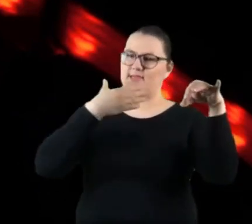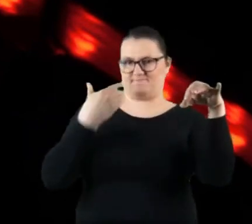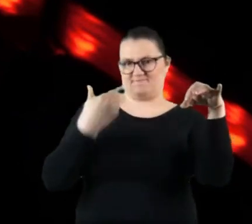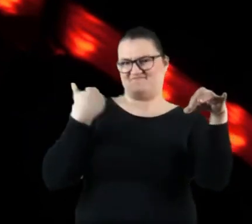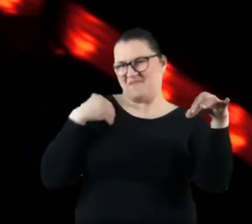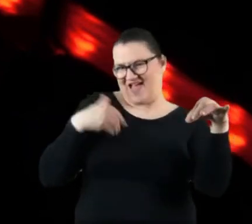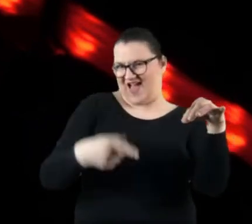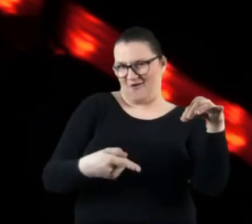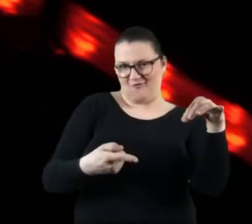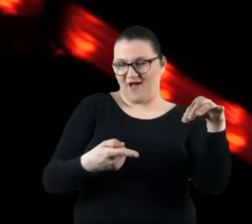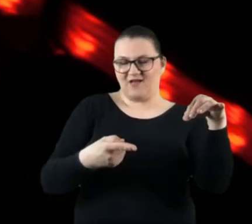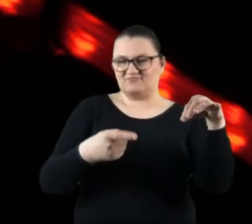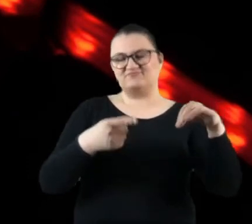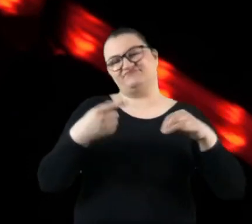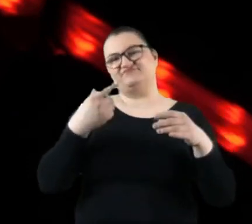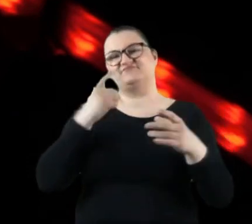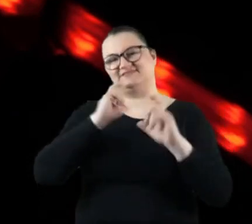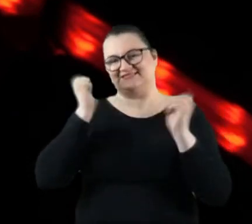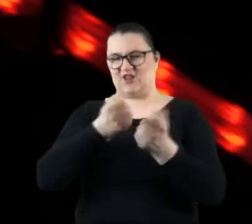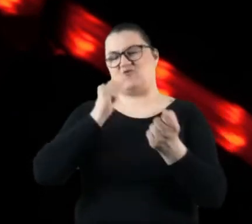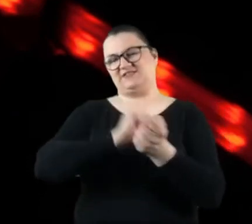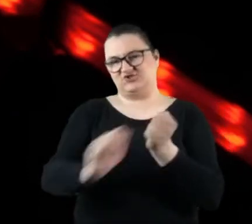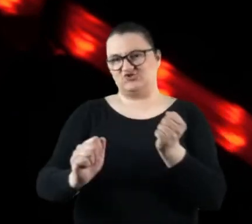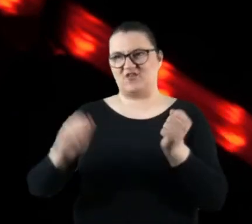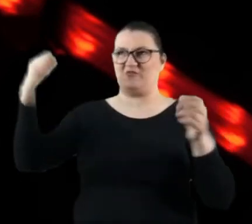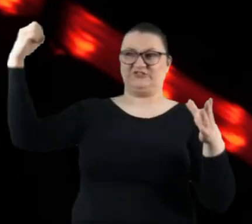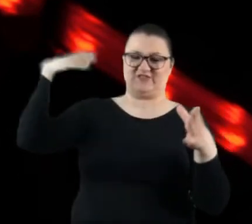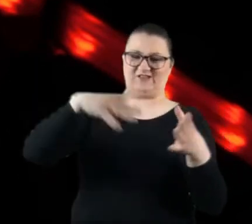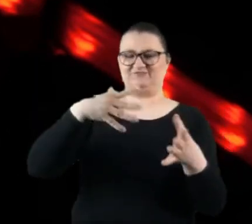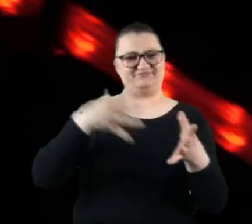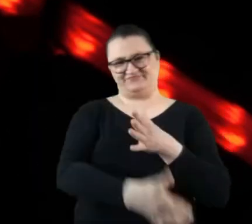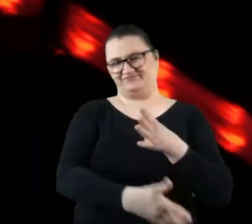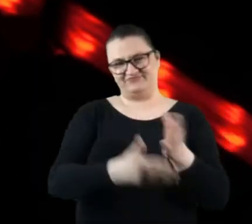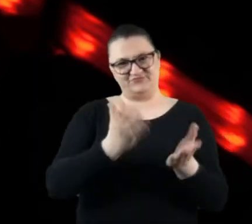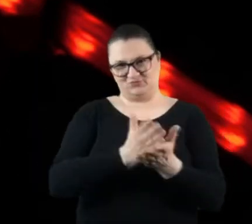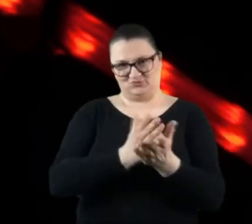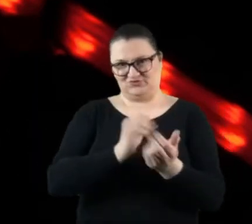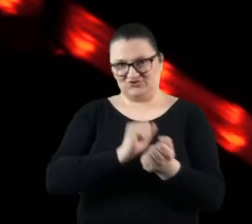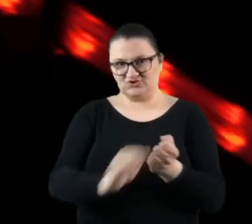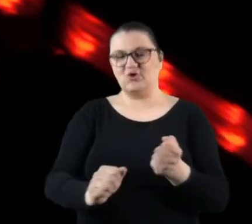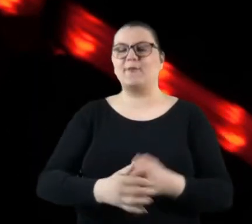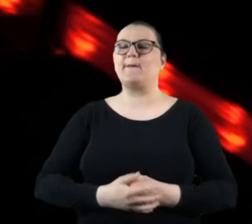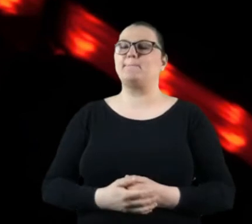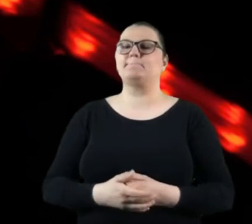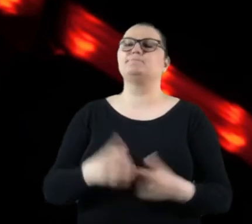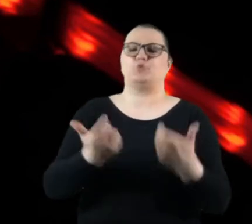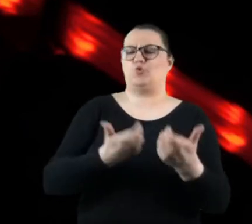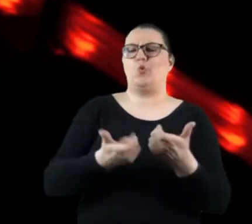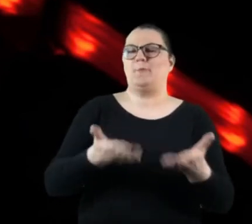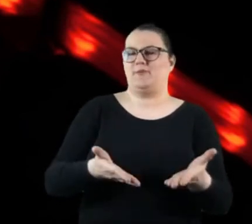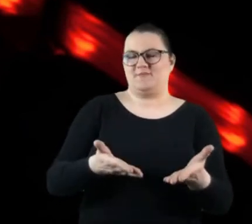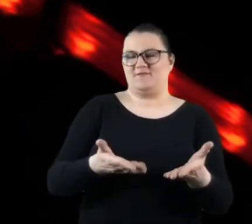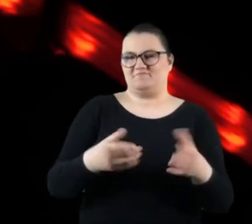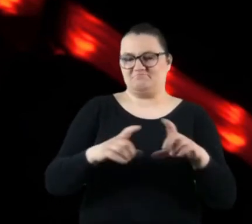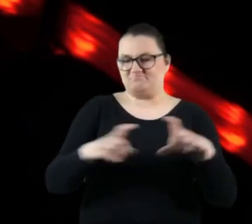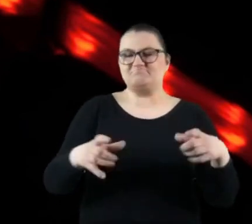naprawdę nasze całe zdjęcie by się zniszczyło, bo zostałoby zaświetlone. Co robimy z takim zdjęciem, z taką kamerą?